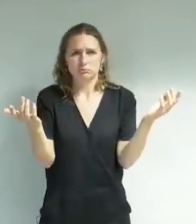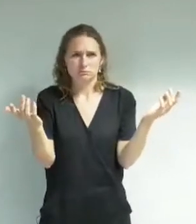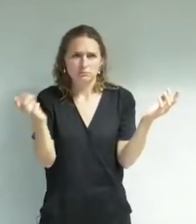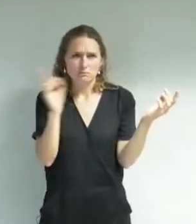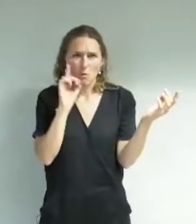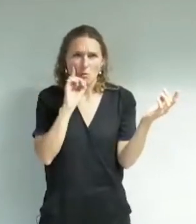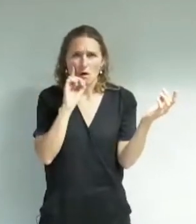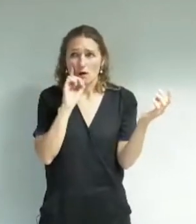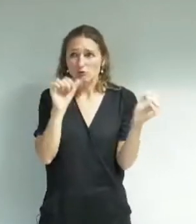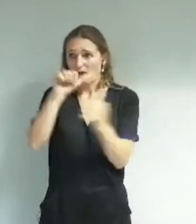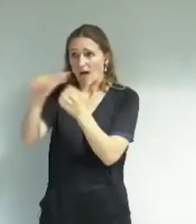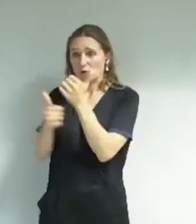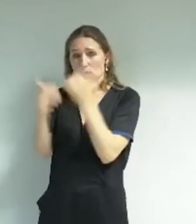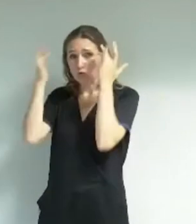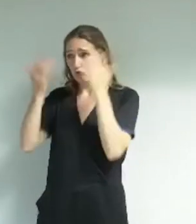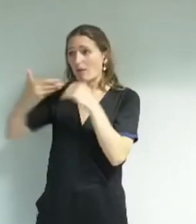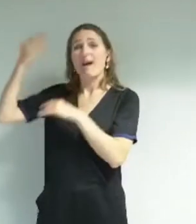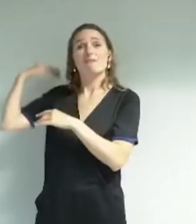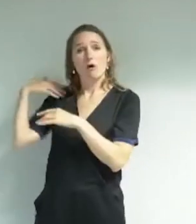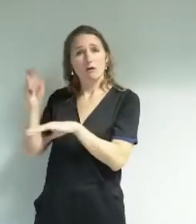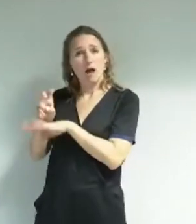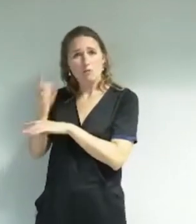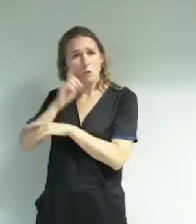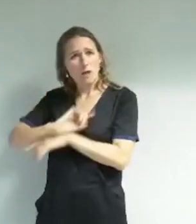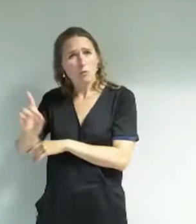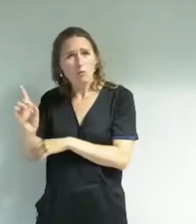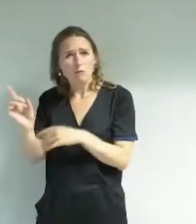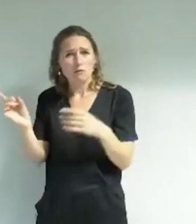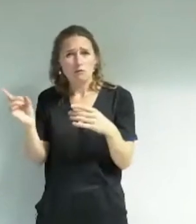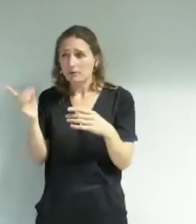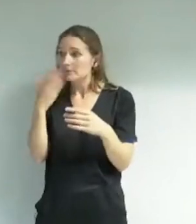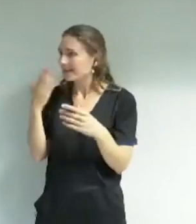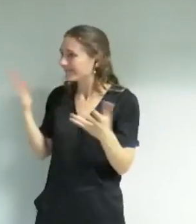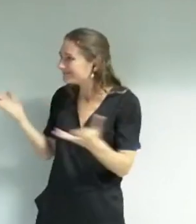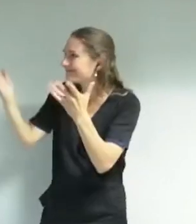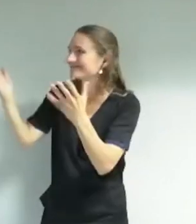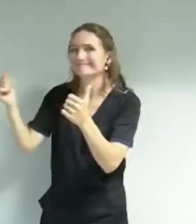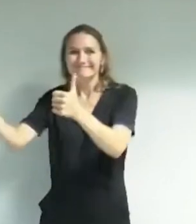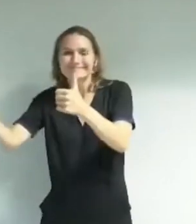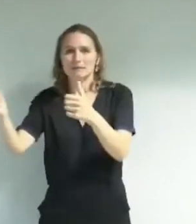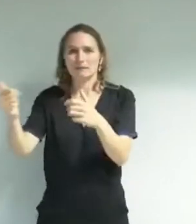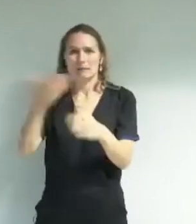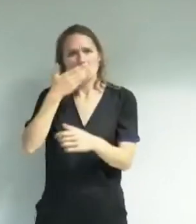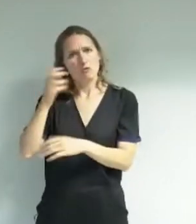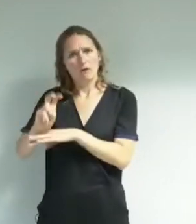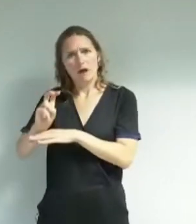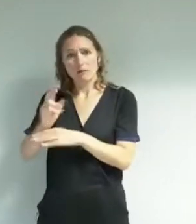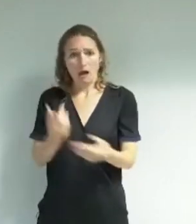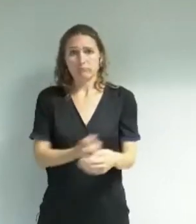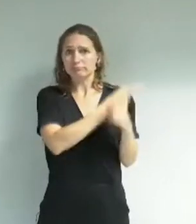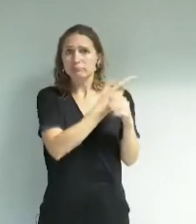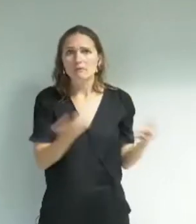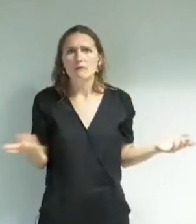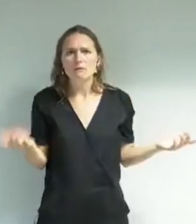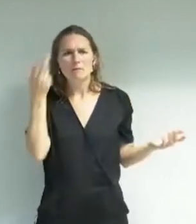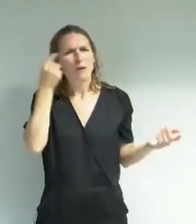précédente adjointe aux cultures ? Si c'était si bien que ça, il fallait la conserver et lui demander de continuer. Je ne pas ce que j'ai bien compris que vous vouliez faire. Et